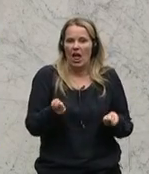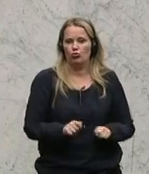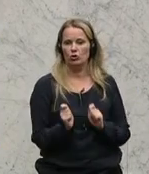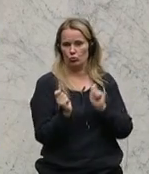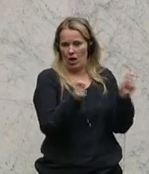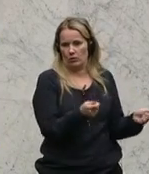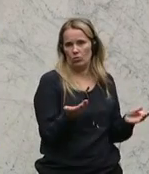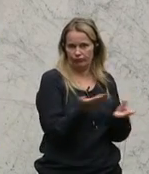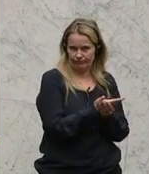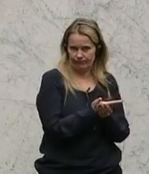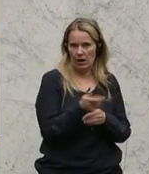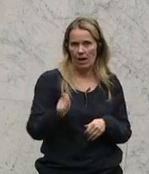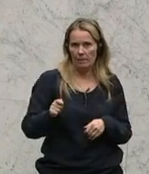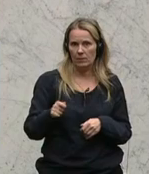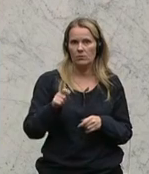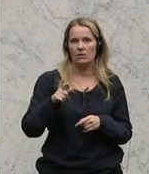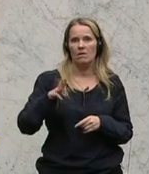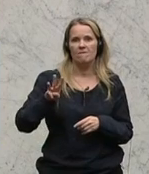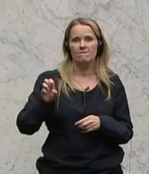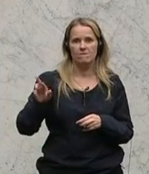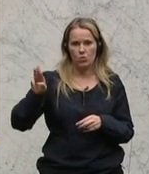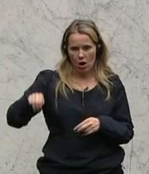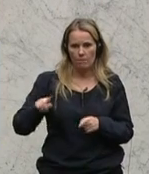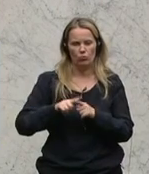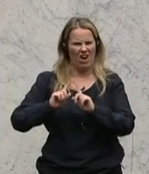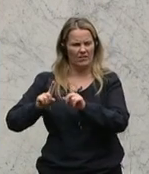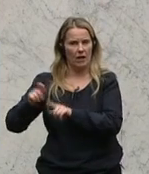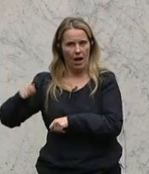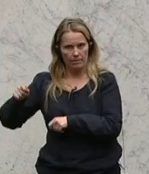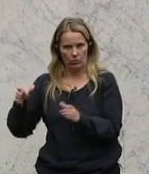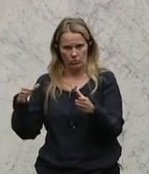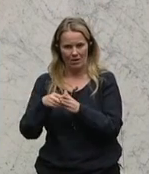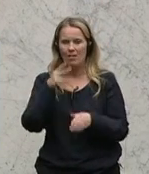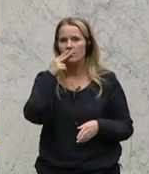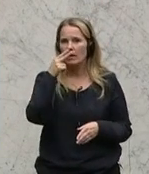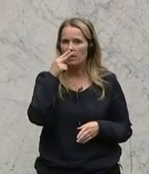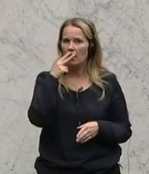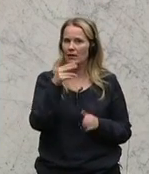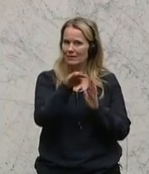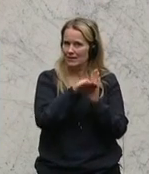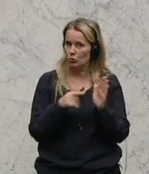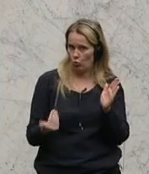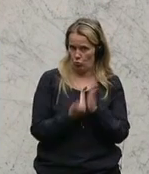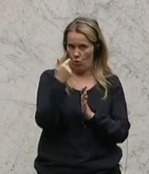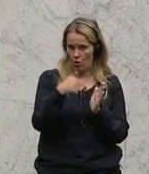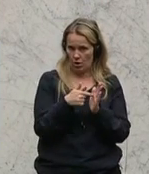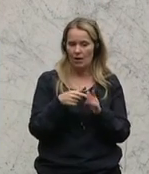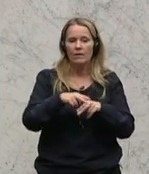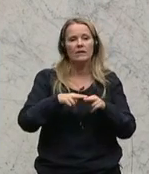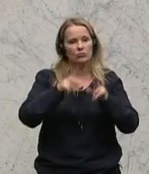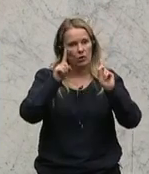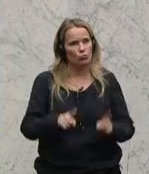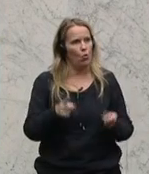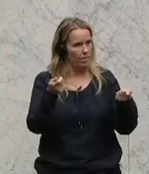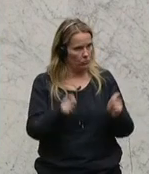einbringen, und zwar der Abgeordnete Peter Wurm und weiterer Abgeordneter betreffend Tabakgesetz neu. Der Nationalrat